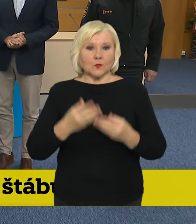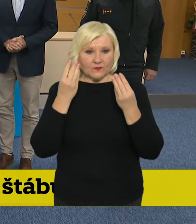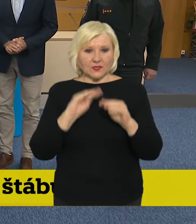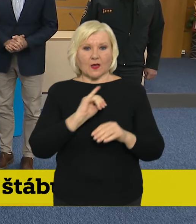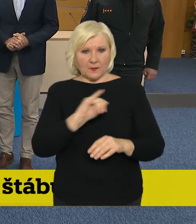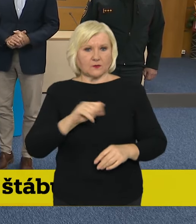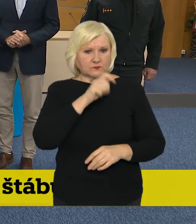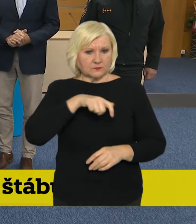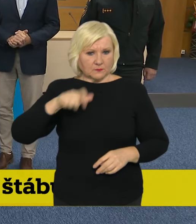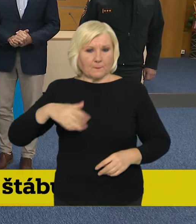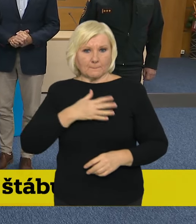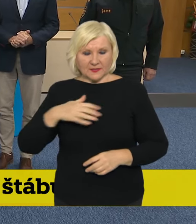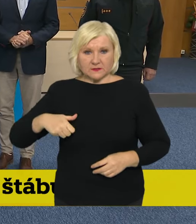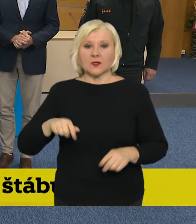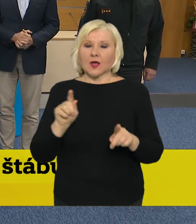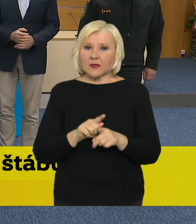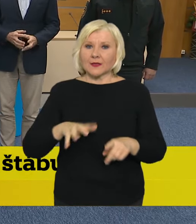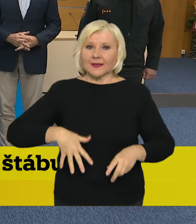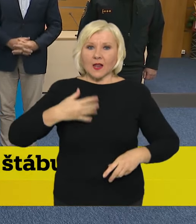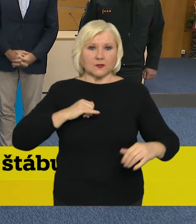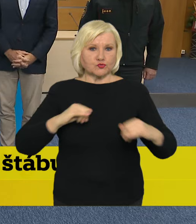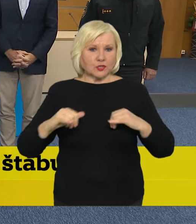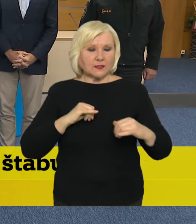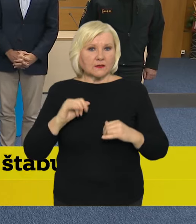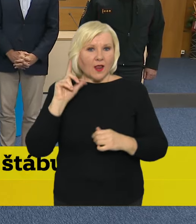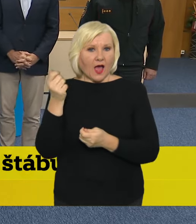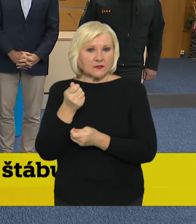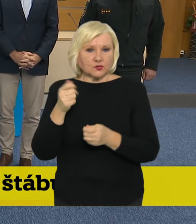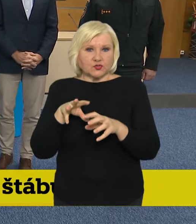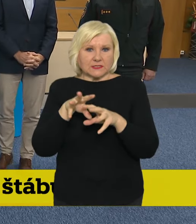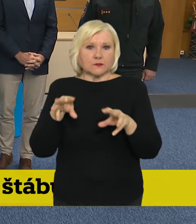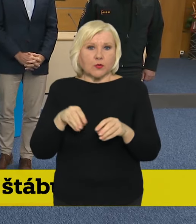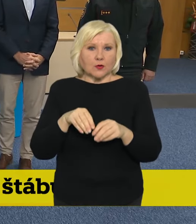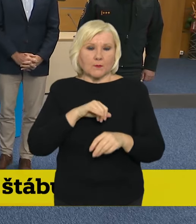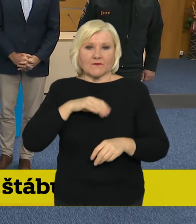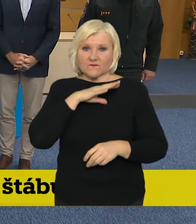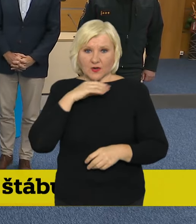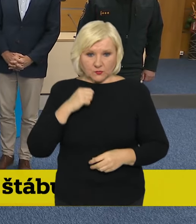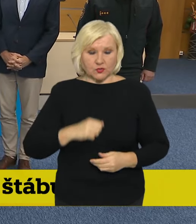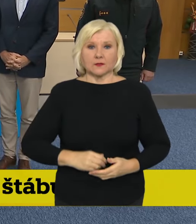Kupku. Dobrý večer. A také generálního ředitele Hazického záchranného sboru, generál poručíka Vladimira Vlčka.